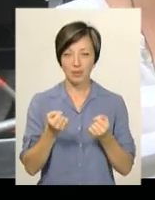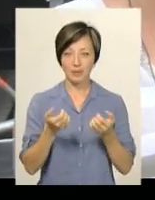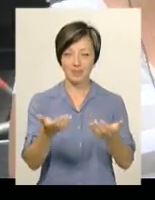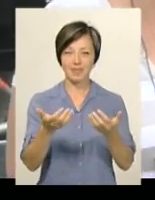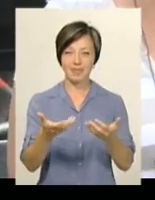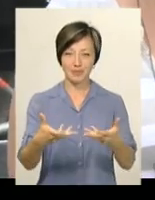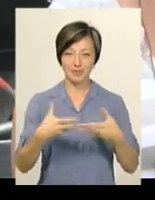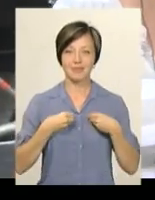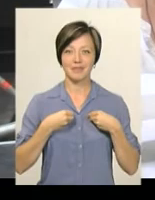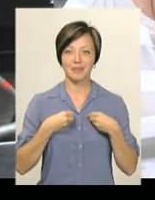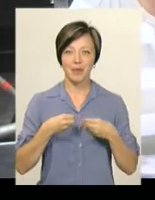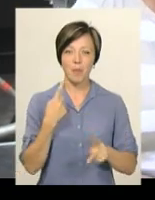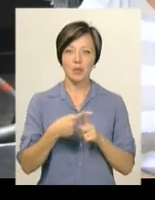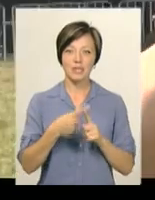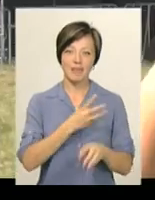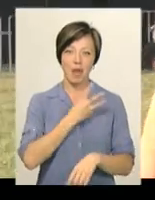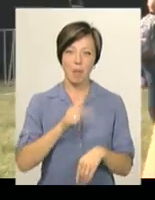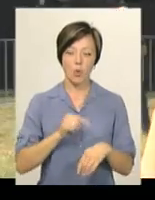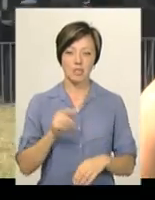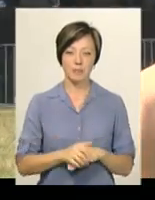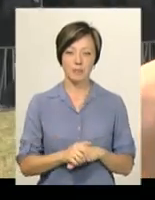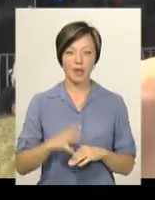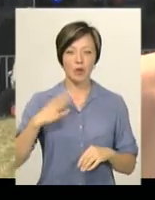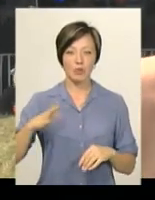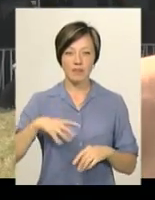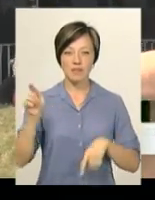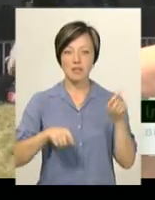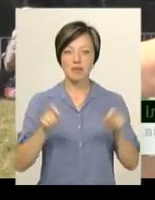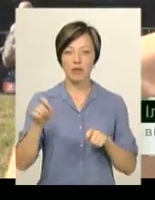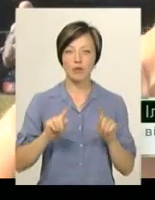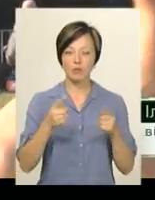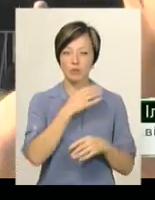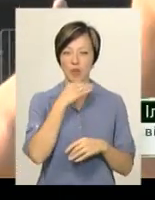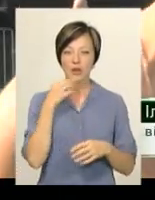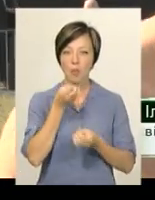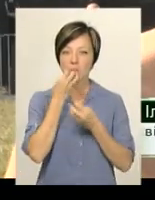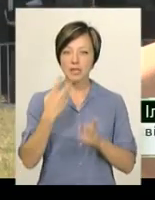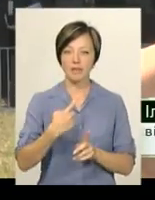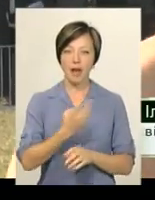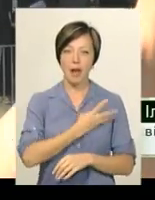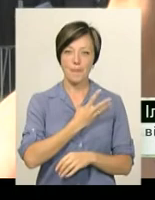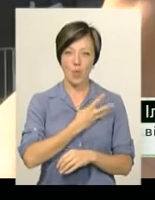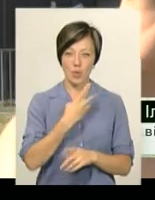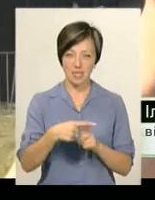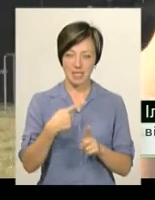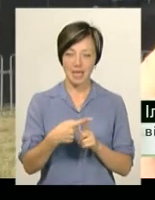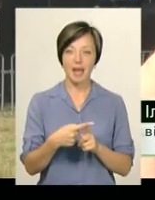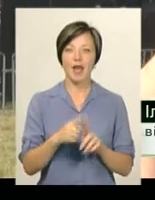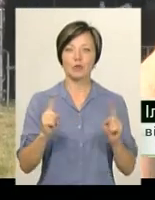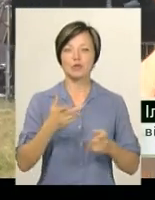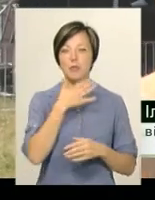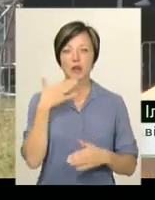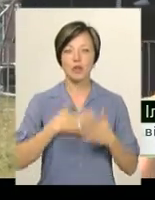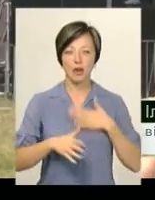позитивні емоції. Очікується у фестивалі дуже багато позитивних емоцій, дуже багато